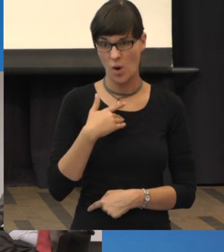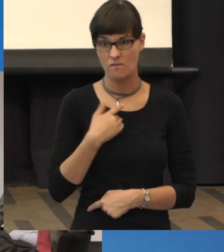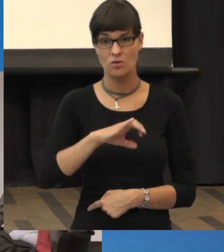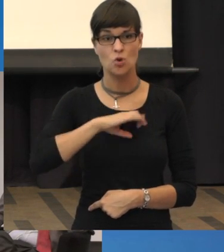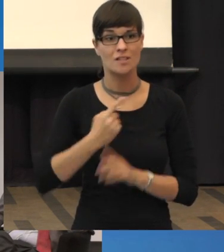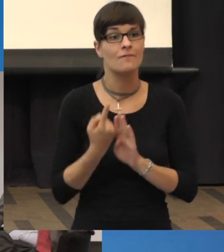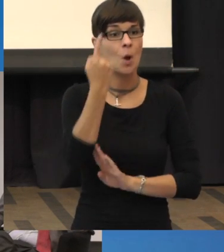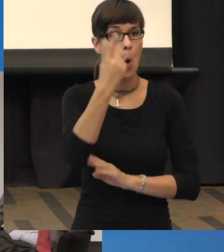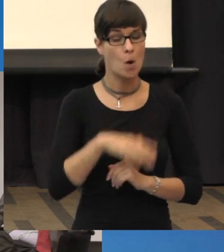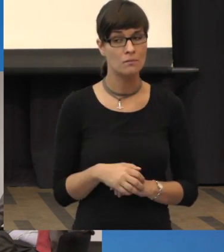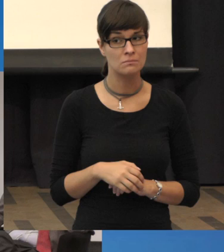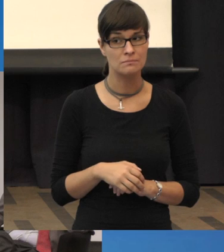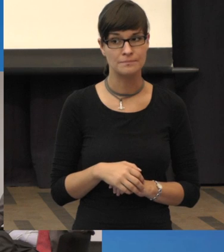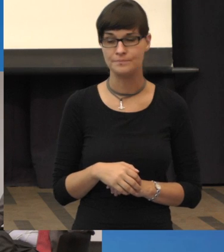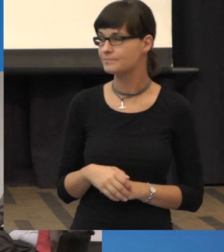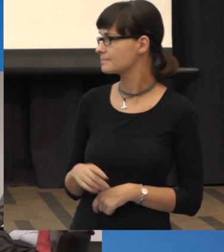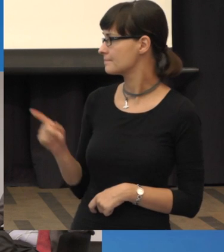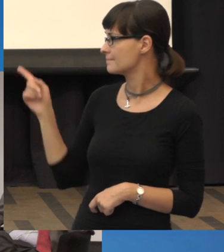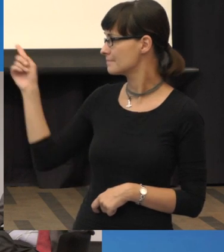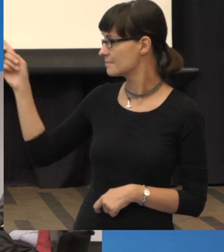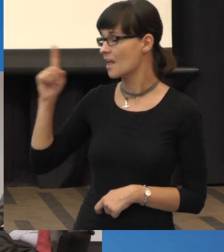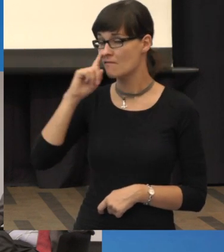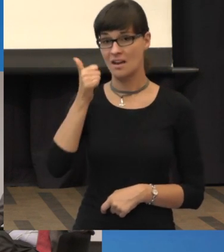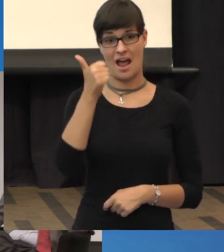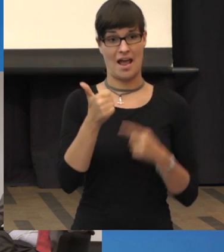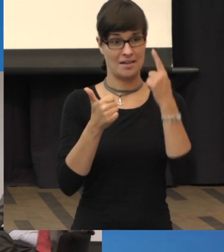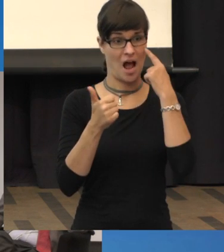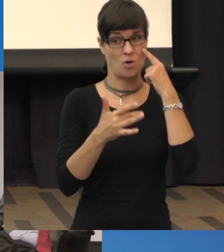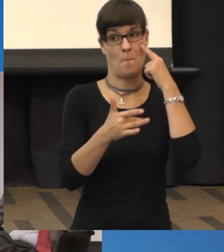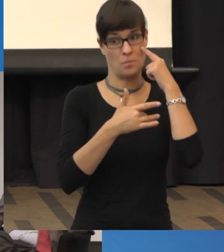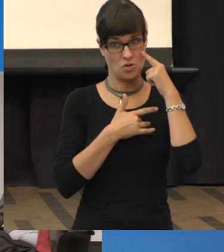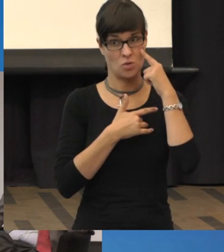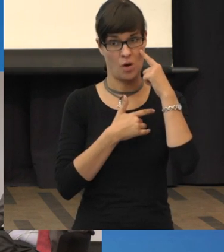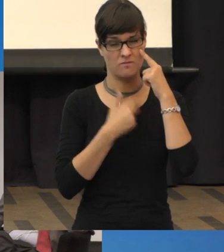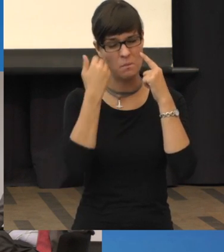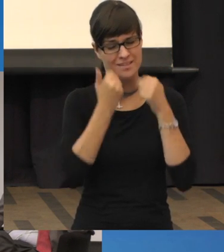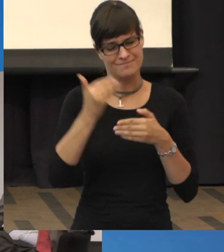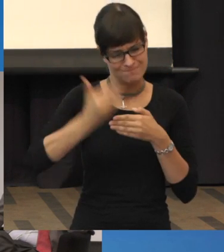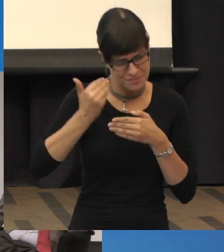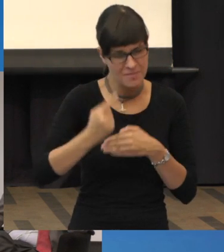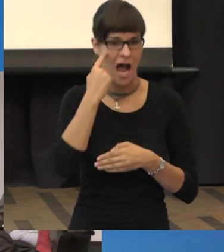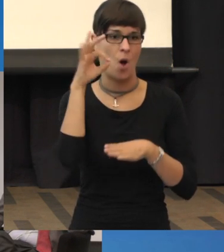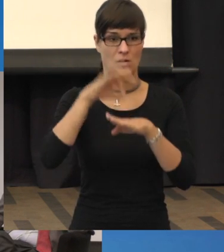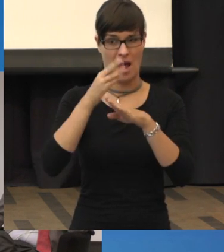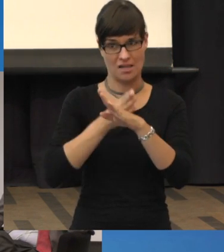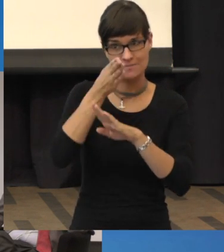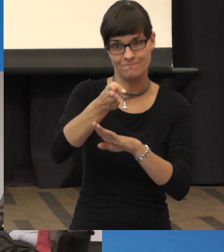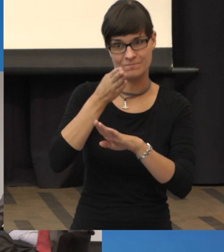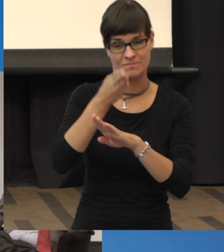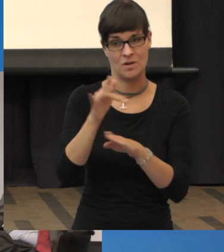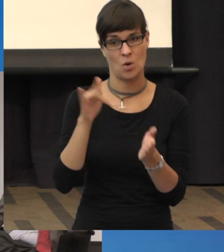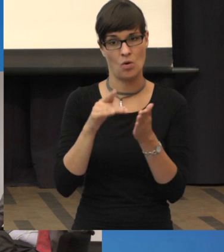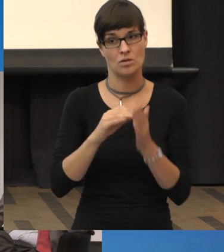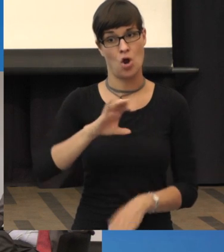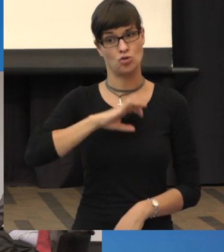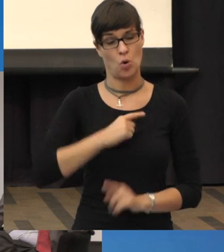Also die ist auf jeden Fall hoch. der, der das auf dem ersten Auge hat, der muss echt regelmäßig zum Augenarzt gehen, weil die ist hoch,